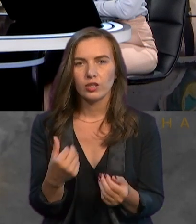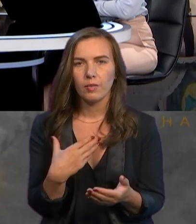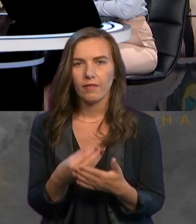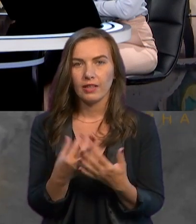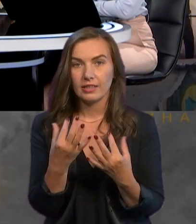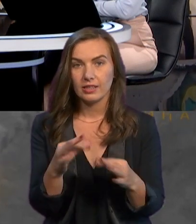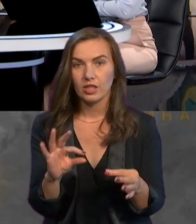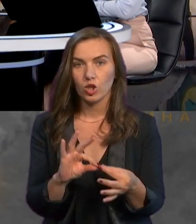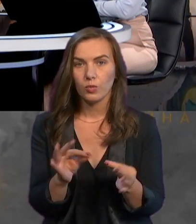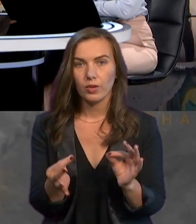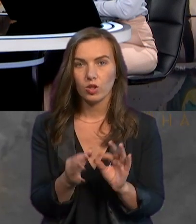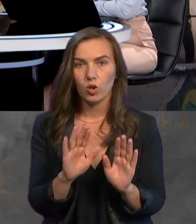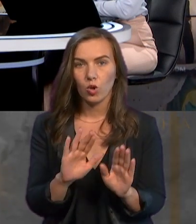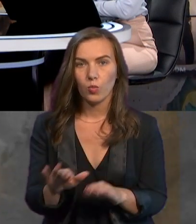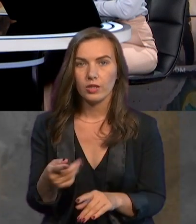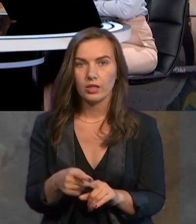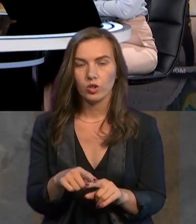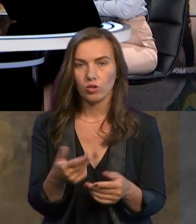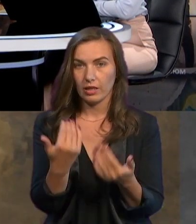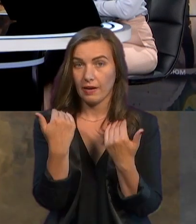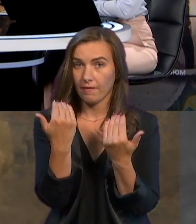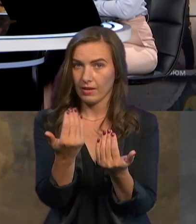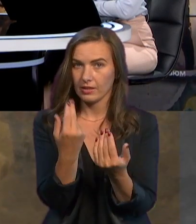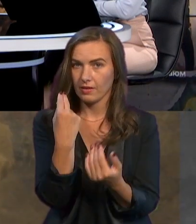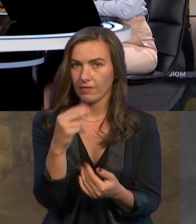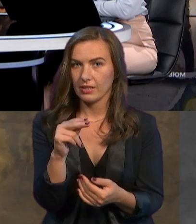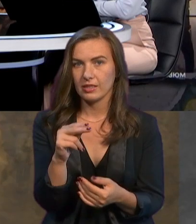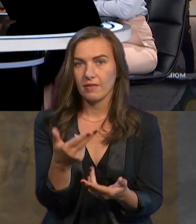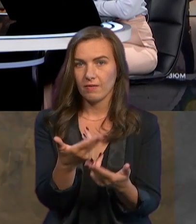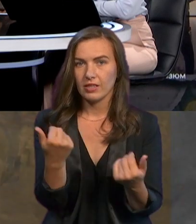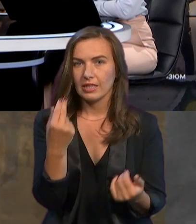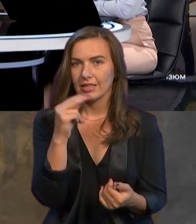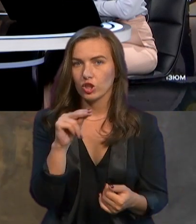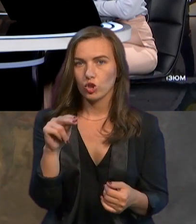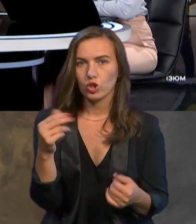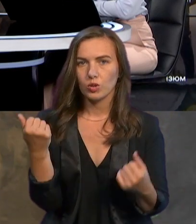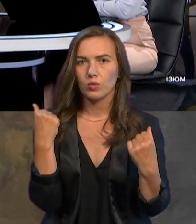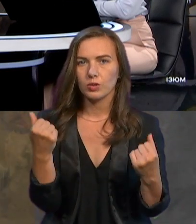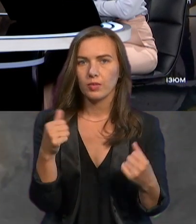ліцензію на олімпіаду, і після того, як вас визнали найкращою спортсменкою липня в Україні?